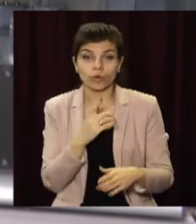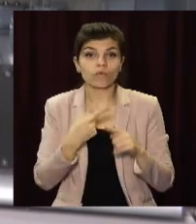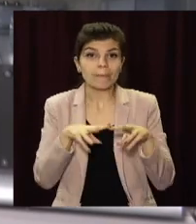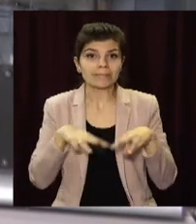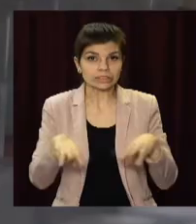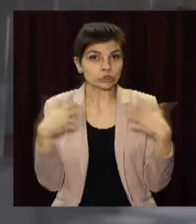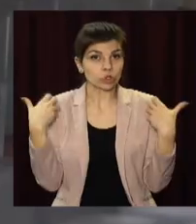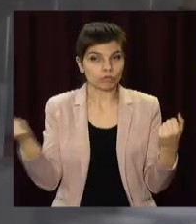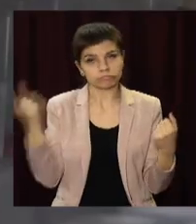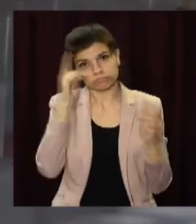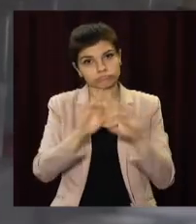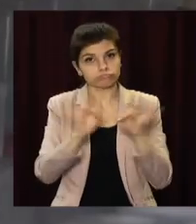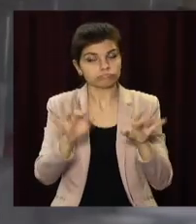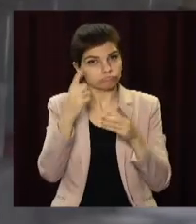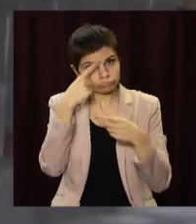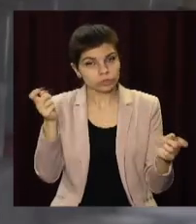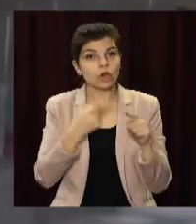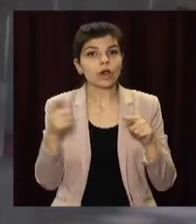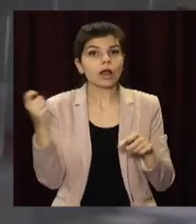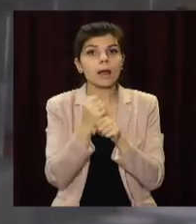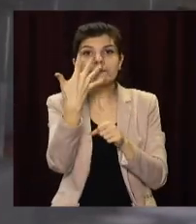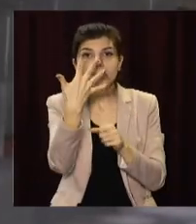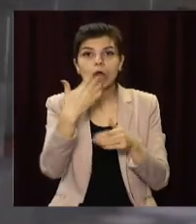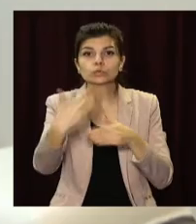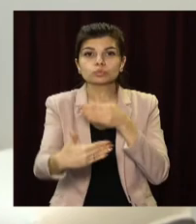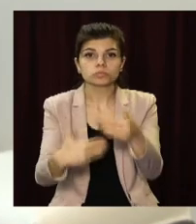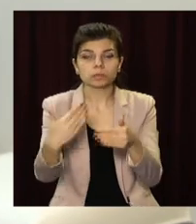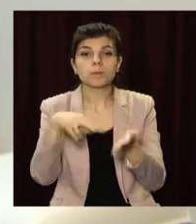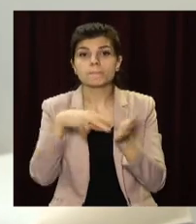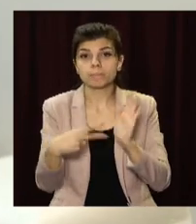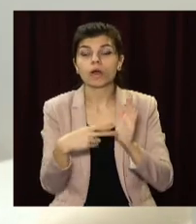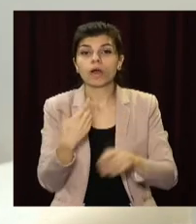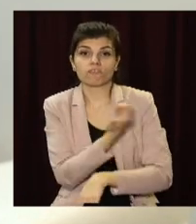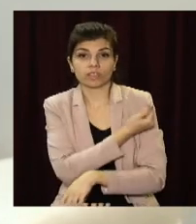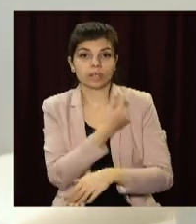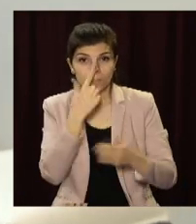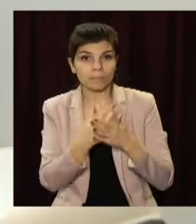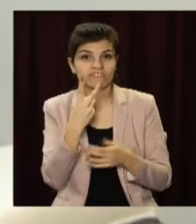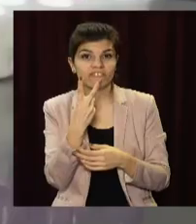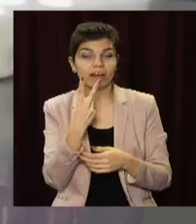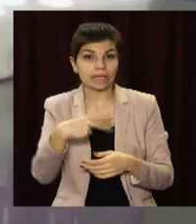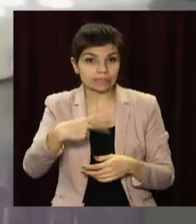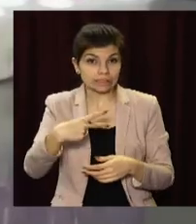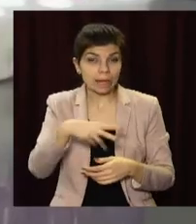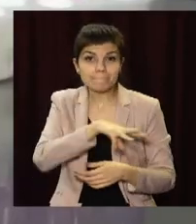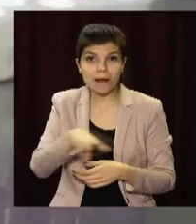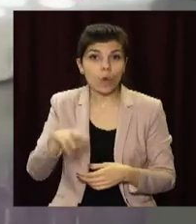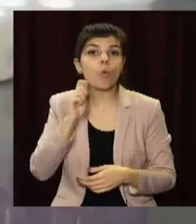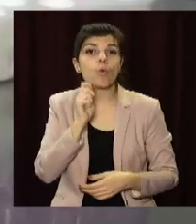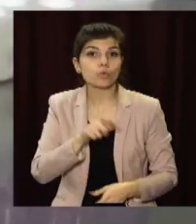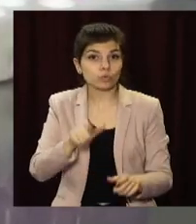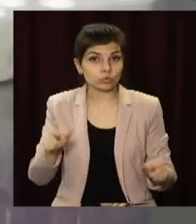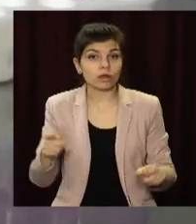кажуть у Міністерстві охорони здоров'я. Там розробили п'ятиступеневу програму і планують загалом вакцинувати понад 20 мільйонів українців.